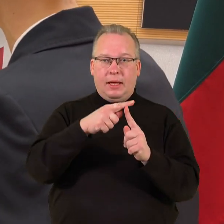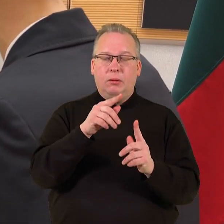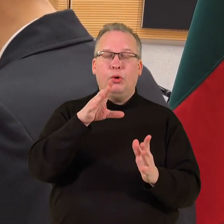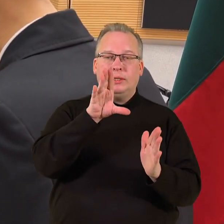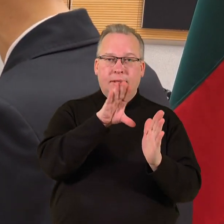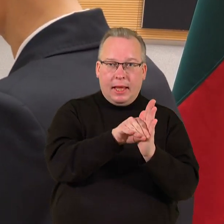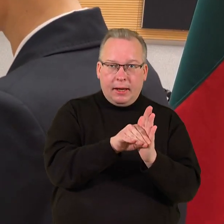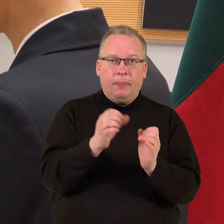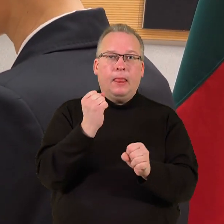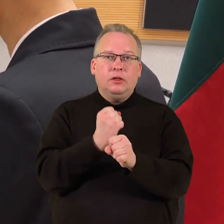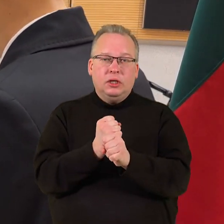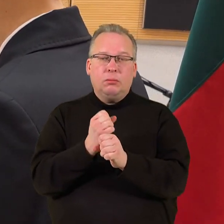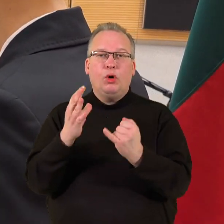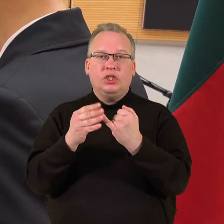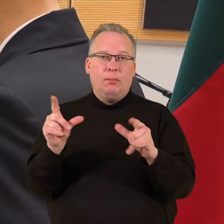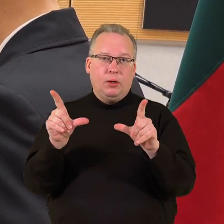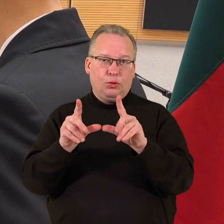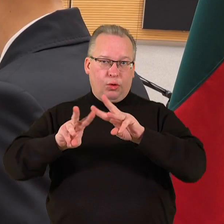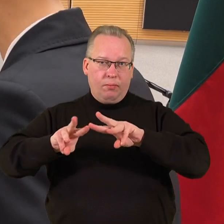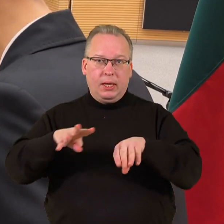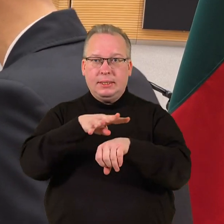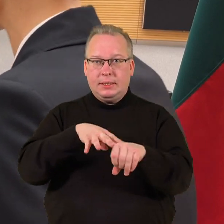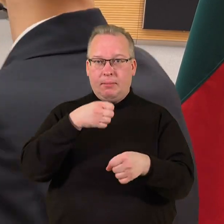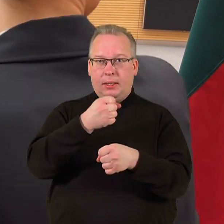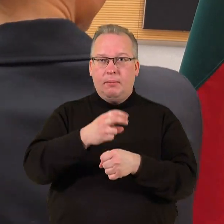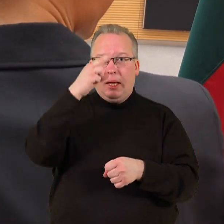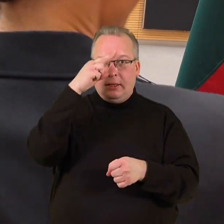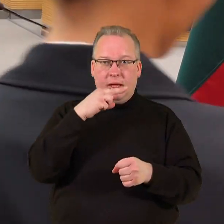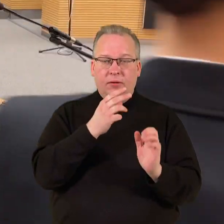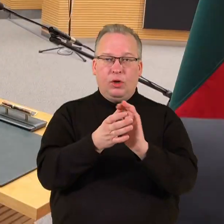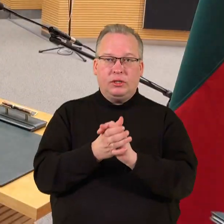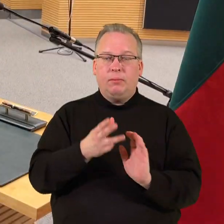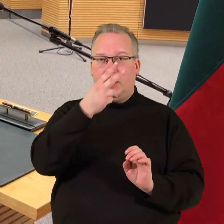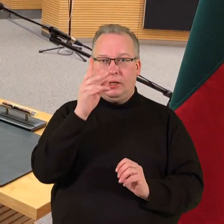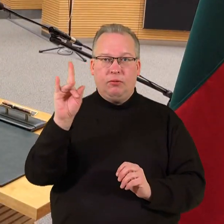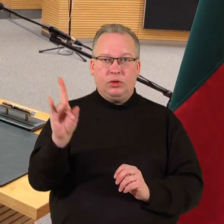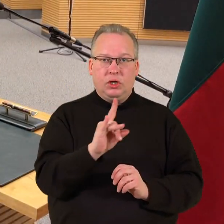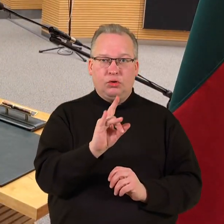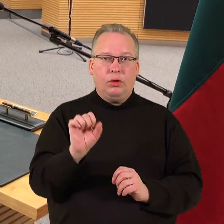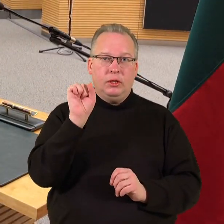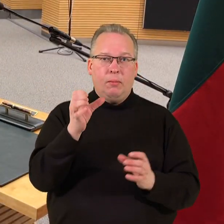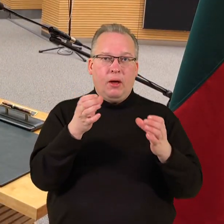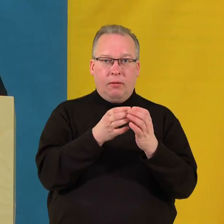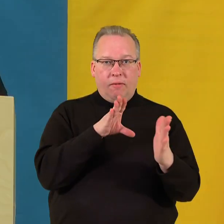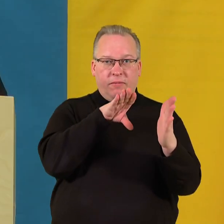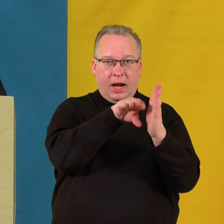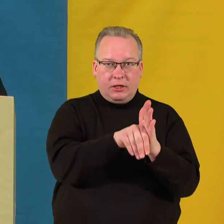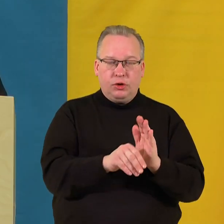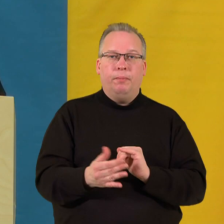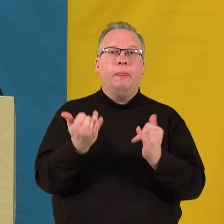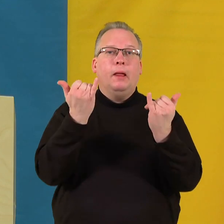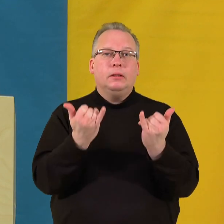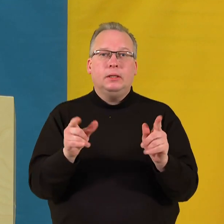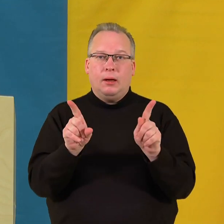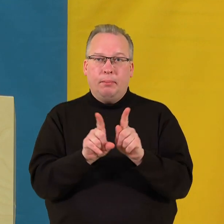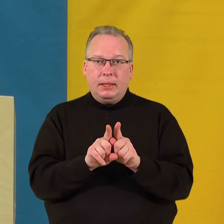narė, dirbo Žemės ūkio ministerijoje. Seime dirbs Tevinės Sąjungos Lietuvos krikščionių demokratų frakcijoje. Tuo metu